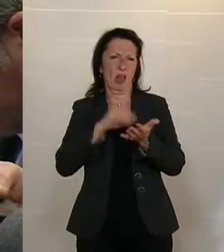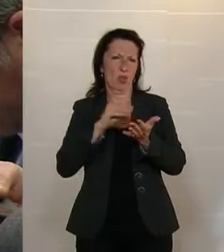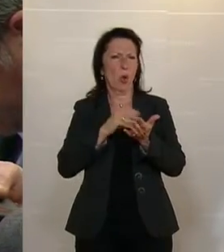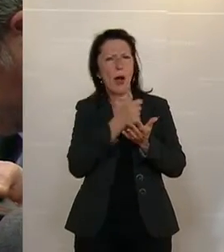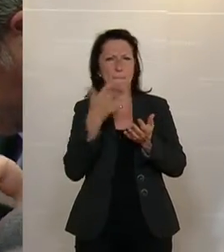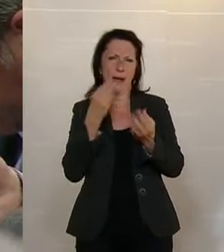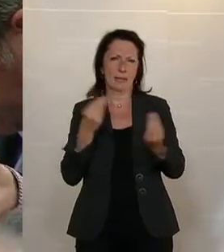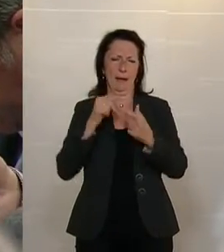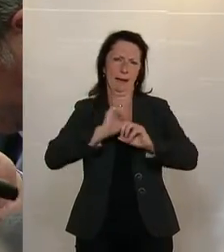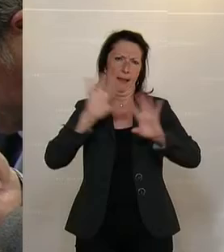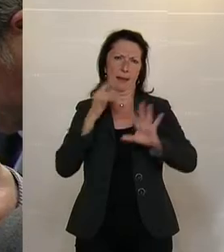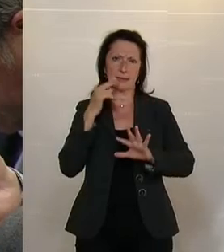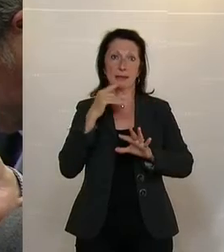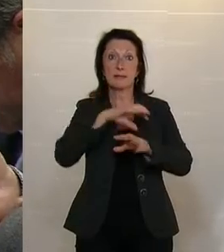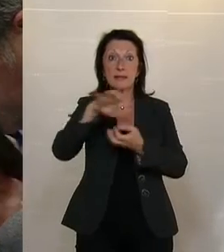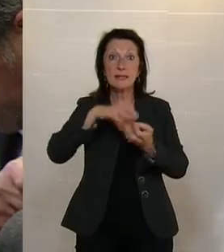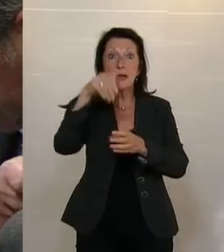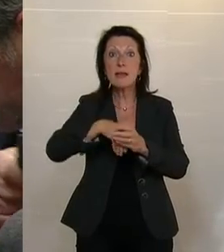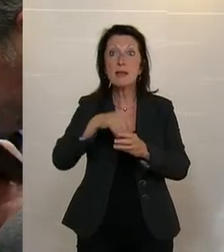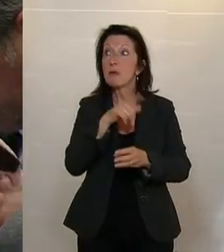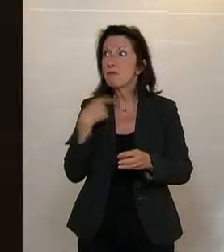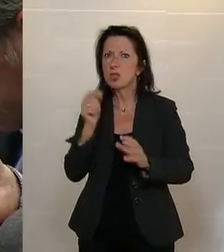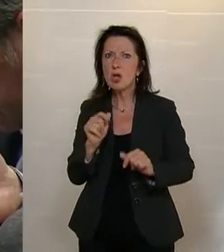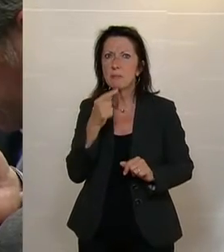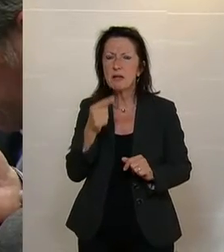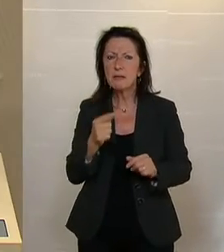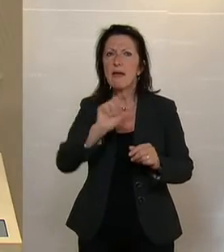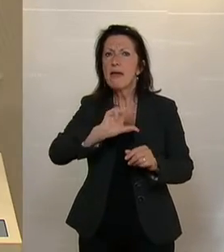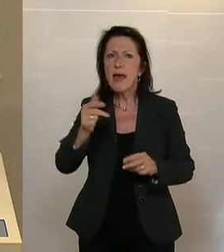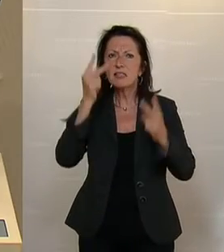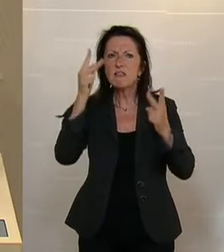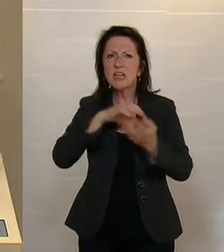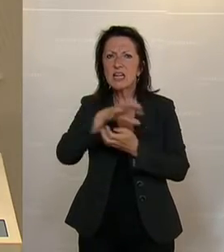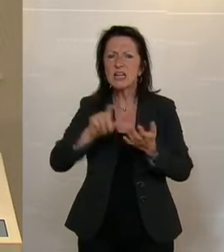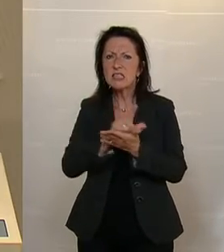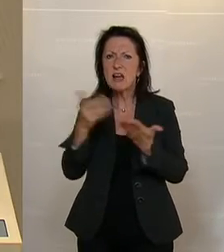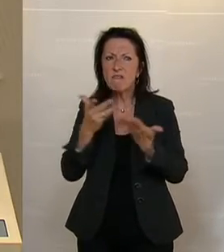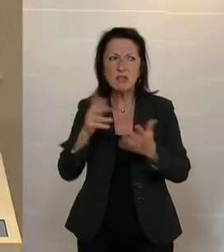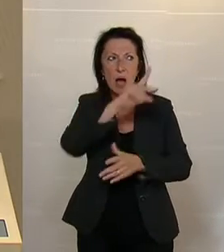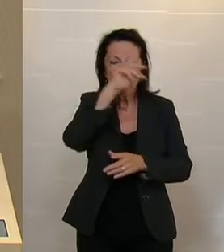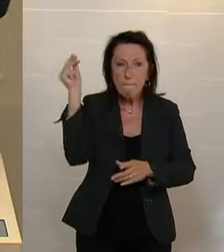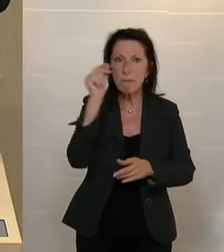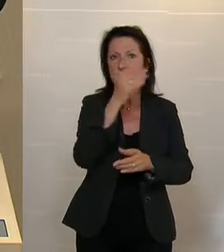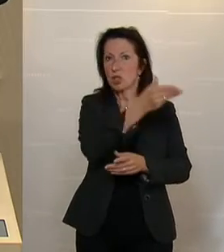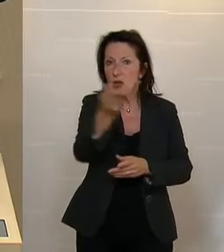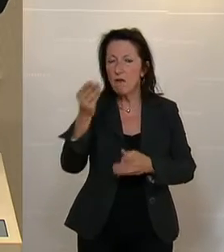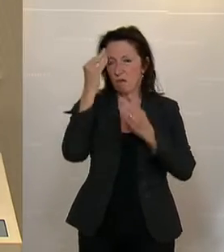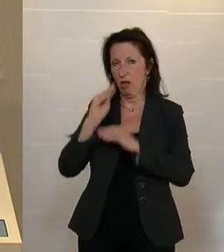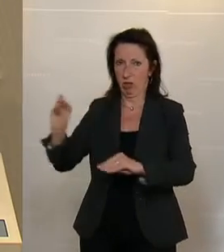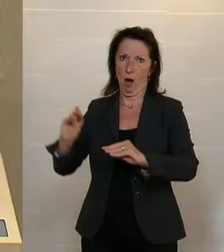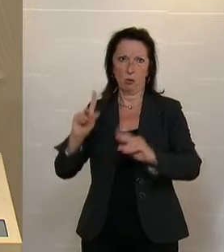Wir haben am Beginn der Krise immer gesagt, das Wichtigste in der Krise ist das Vertrauen der Bevölkerung. Dass wir die Krise miteinander meistern und dass die